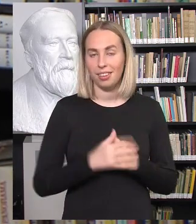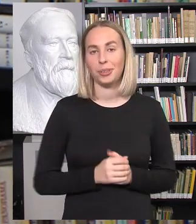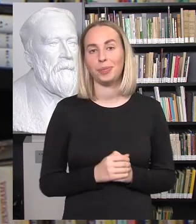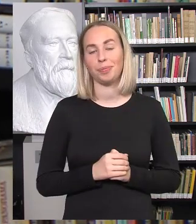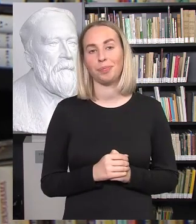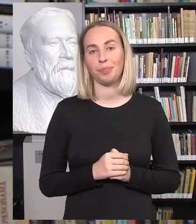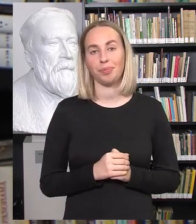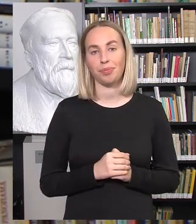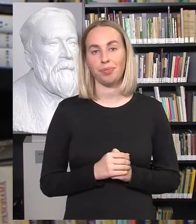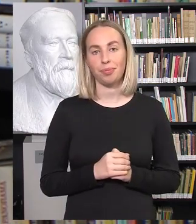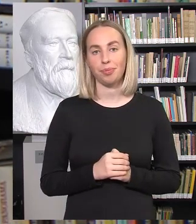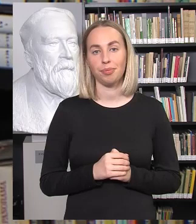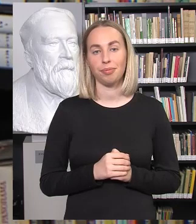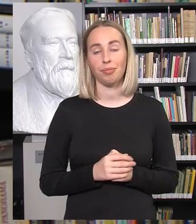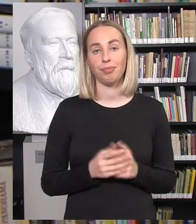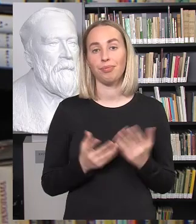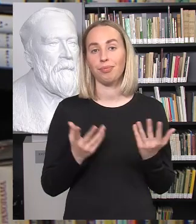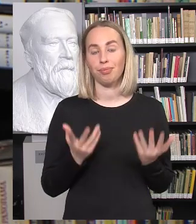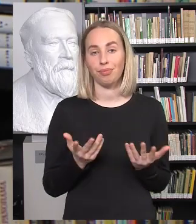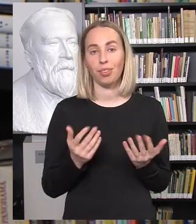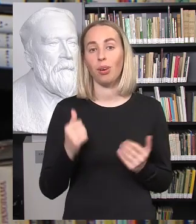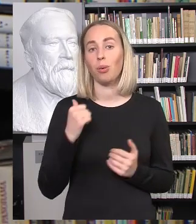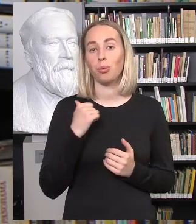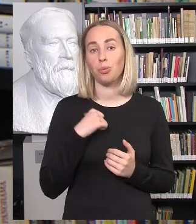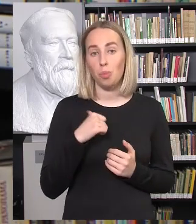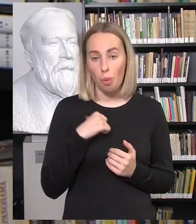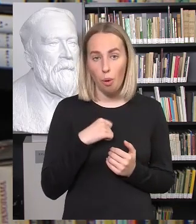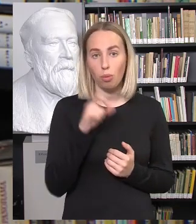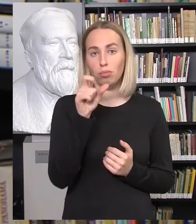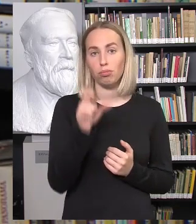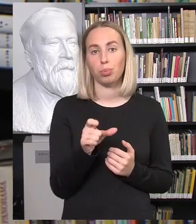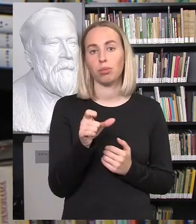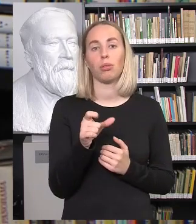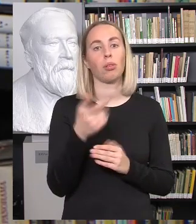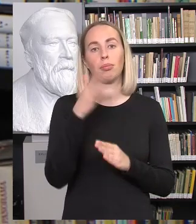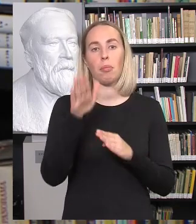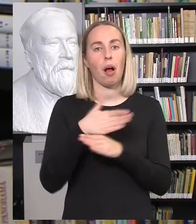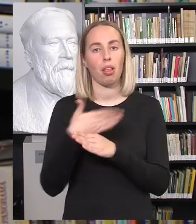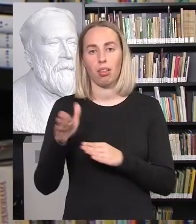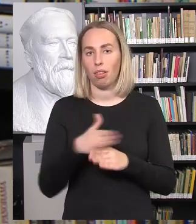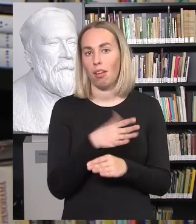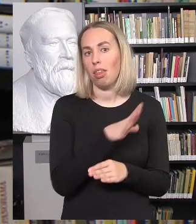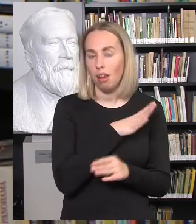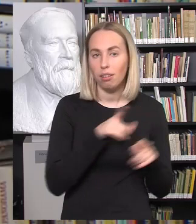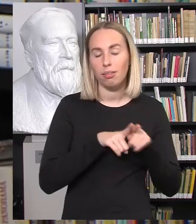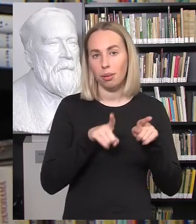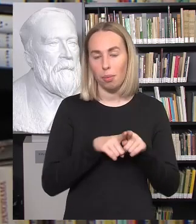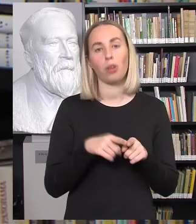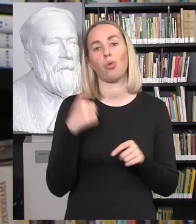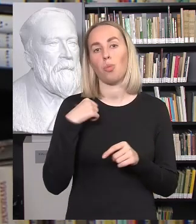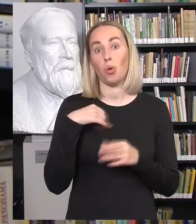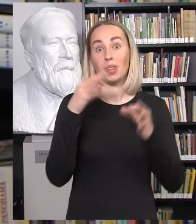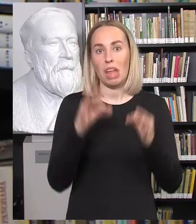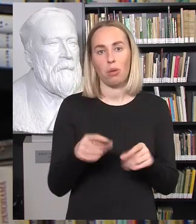Na, kadangi žmogaus į gabalus suskaidyti negalima, taip ir žmogaus teisų padalinti irgi negalima,